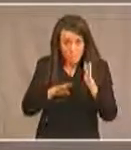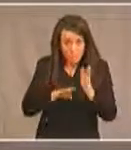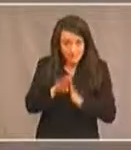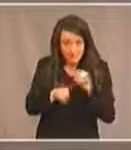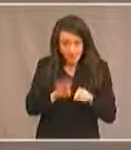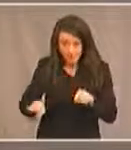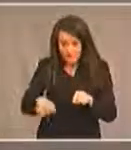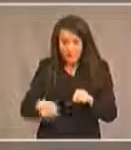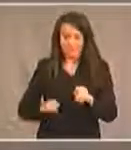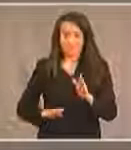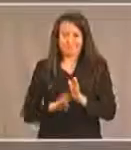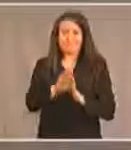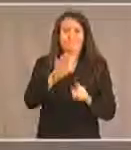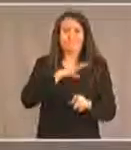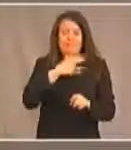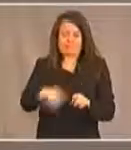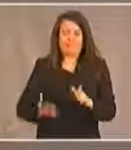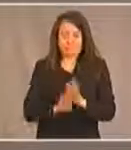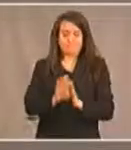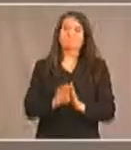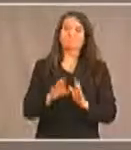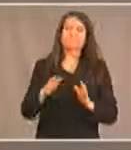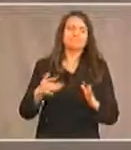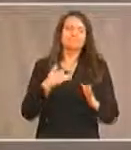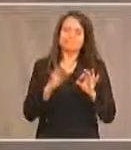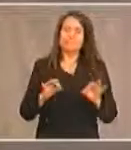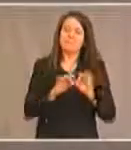enfant qui a un handicap faisons-le